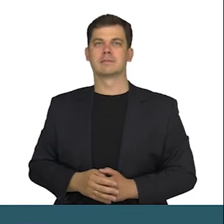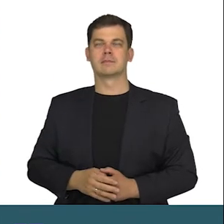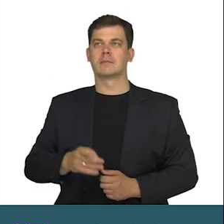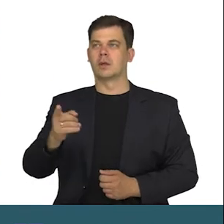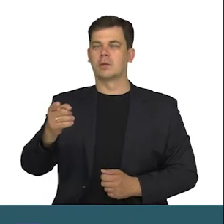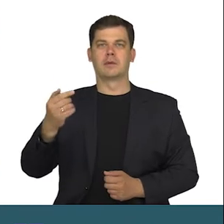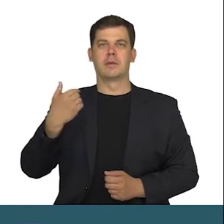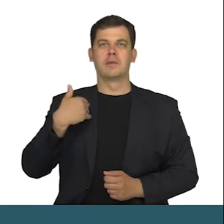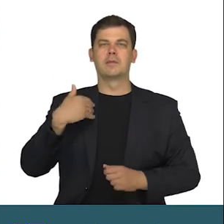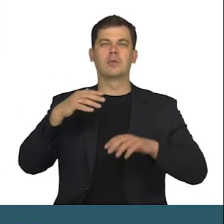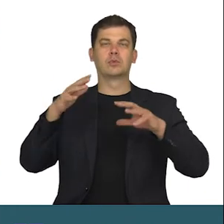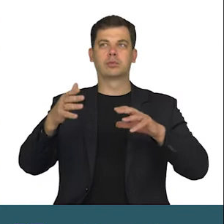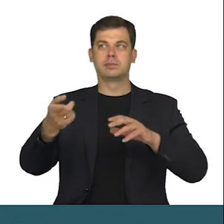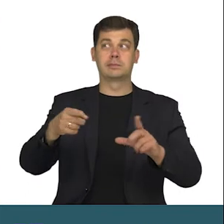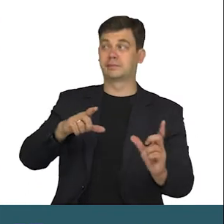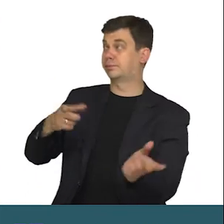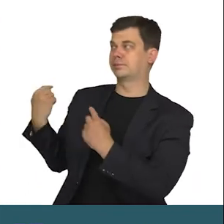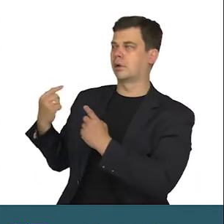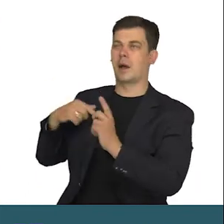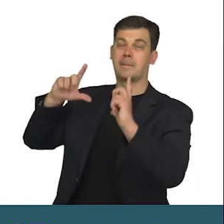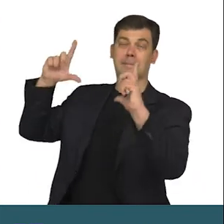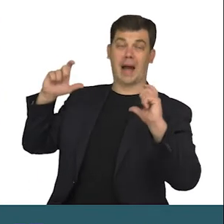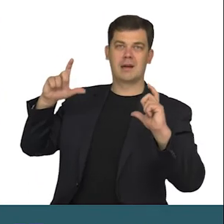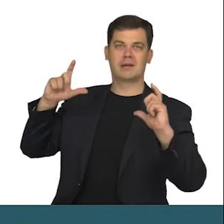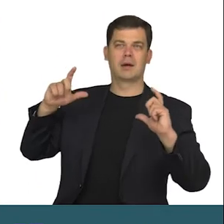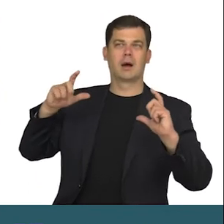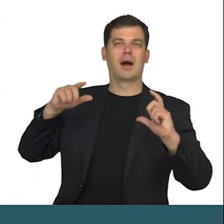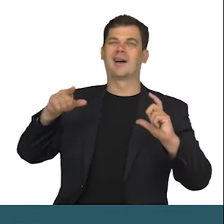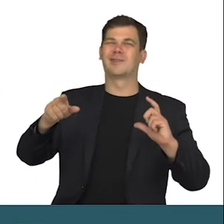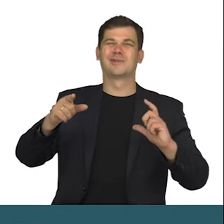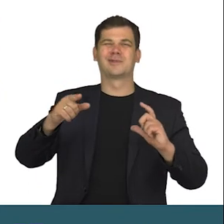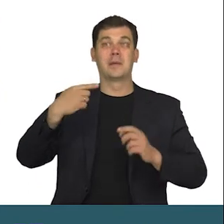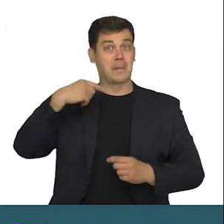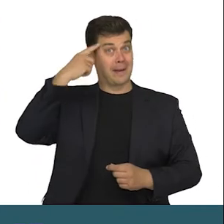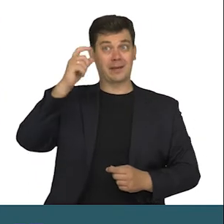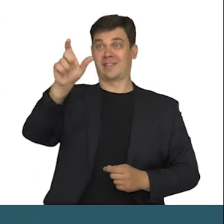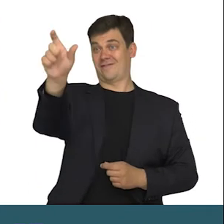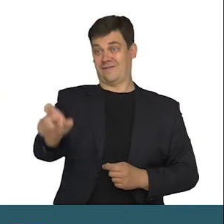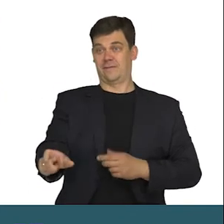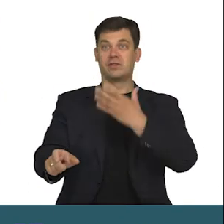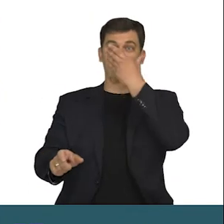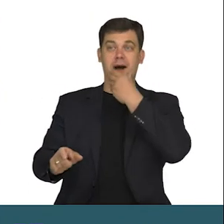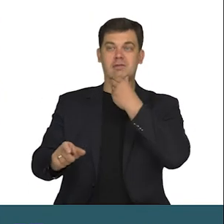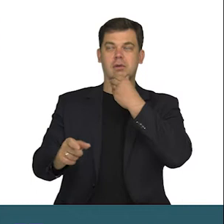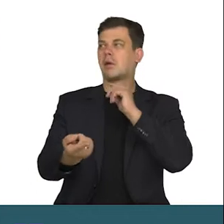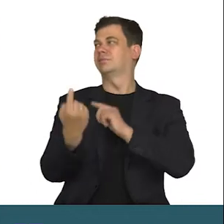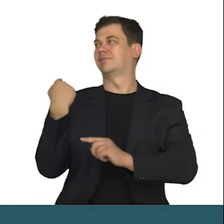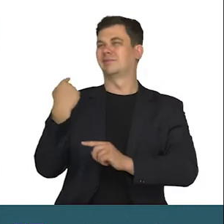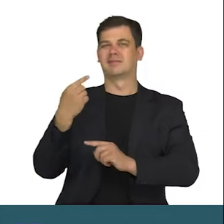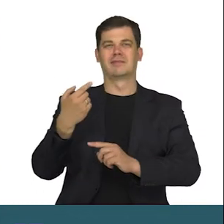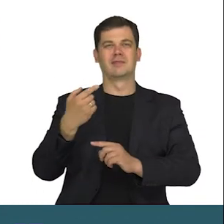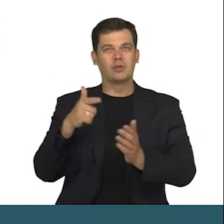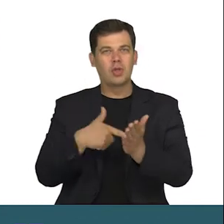Umykającym robię fotkę z tyłu, niestety nie będąc nawet namiastką tej zapamiętanej. Zniechęcona kolejnym